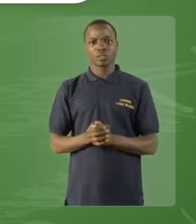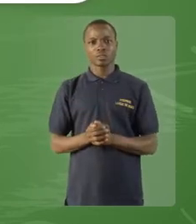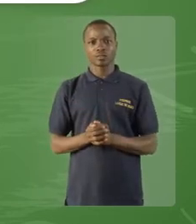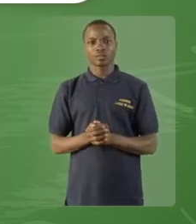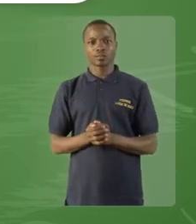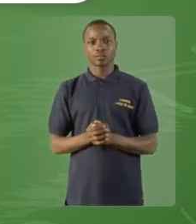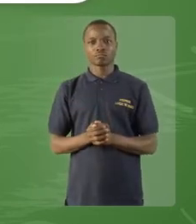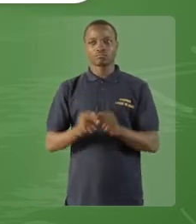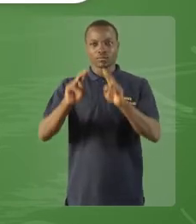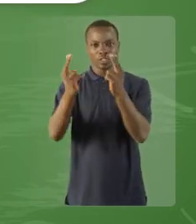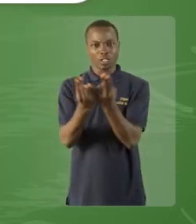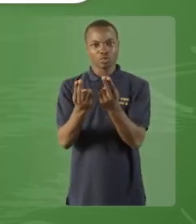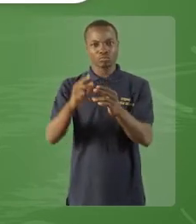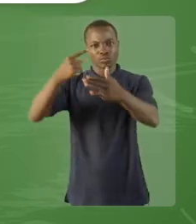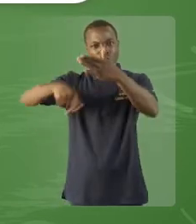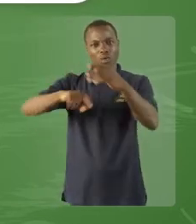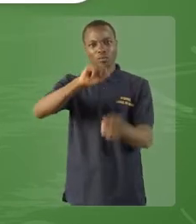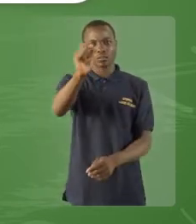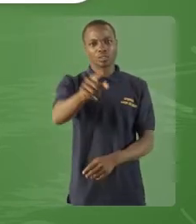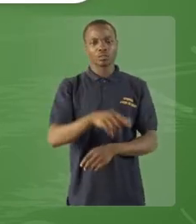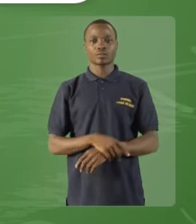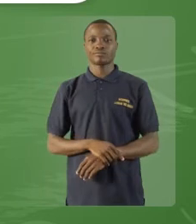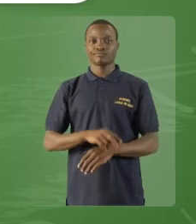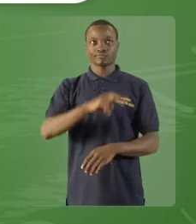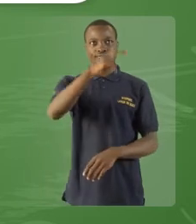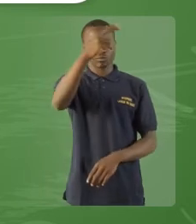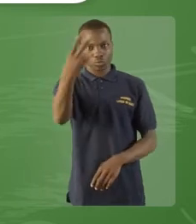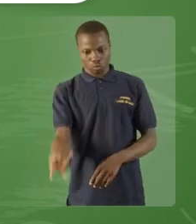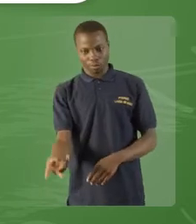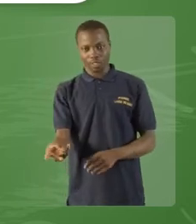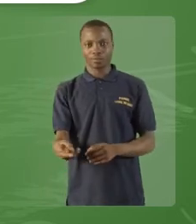Prenons le deuxième mot, « tomber ».